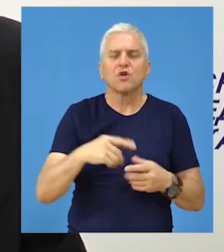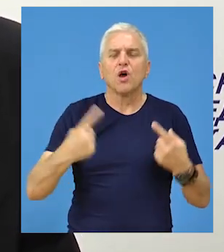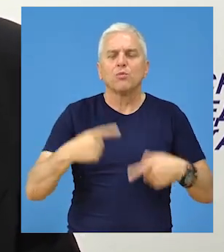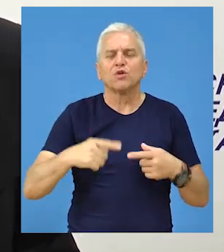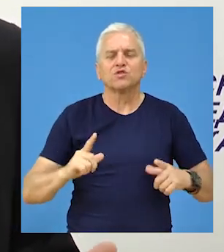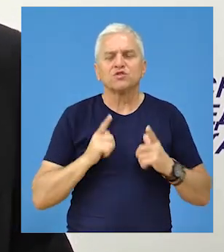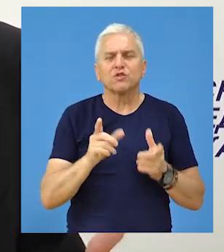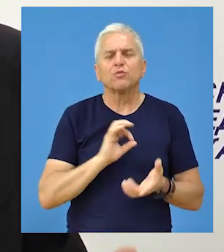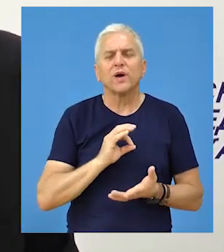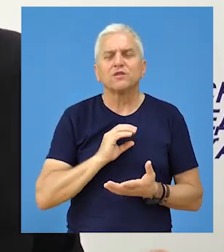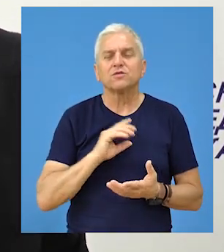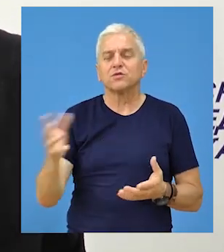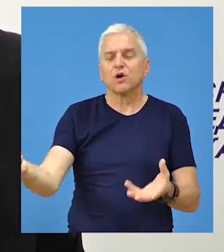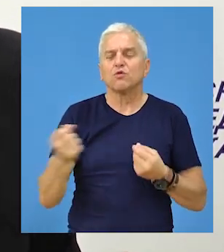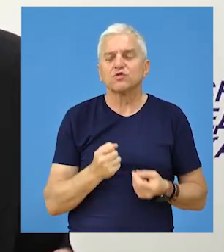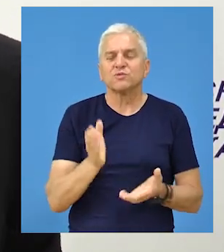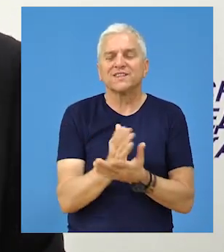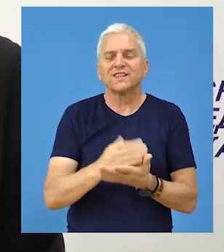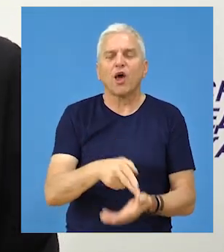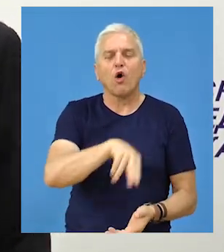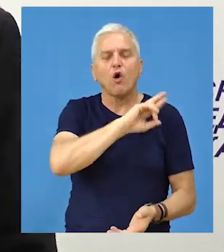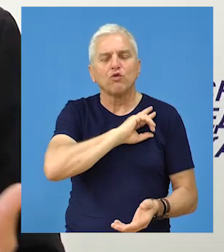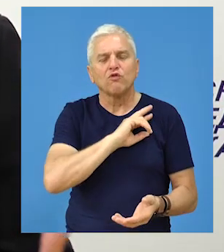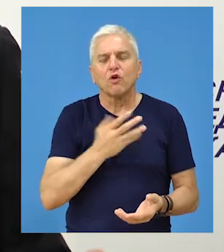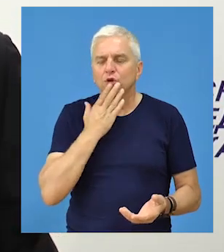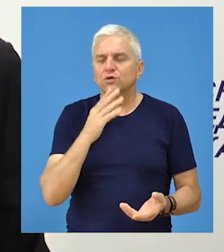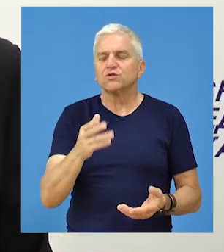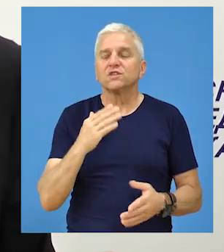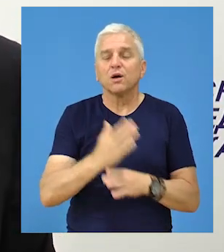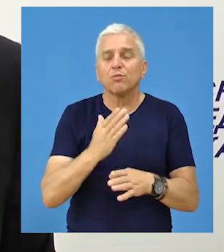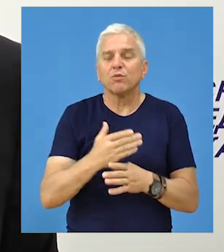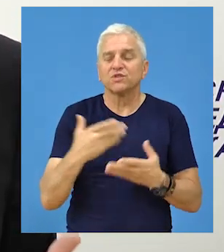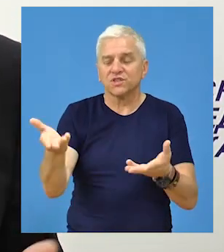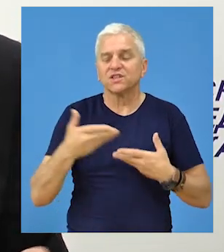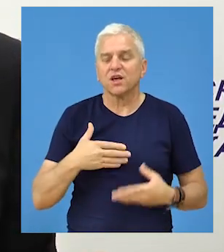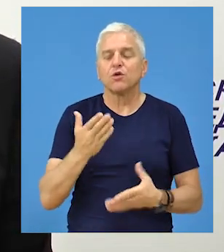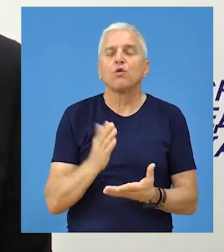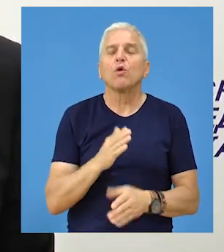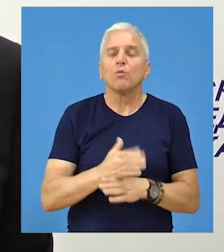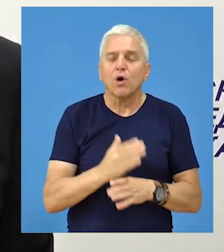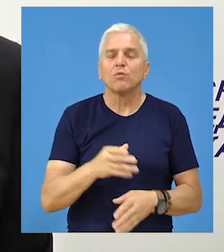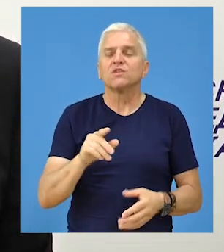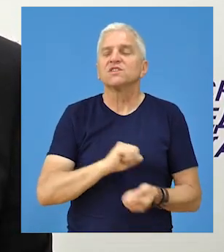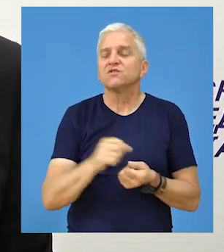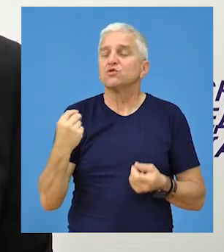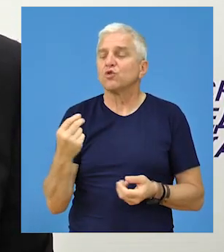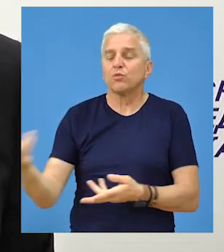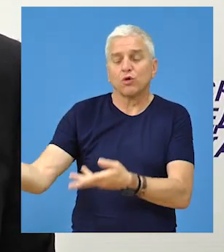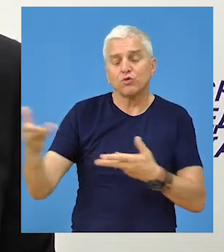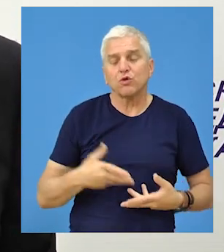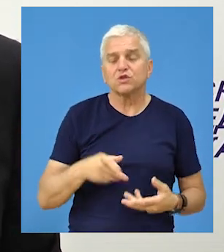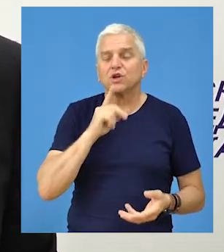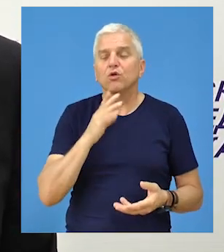političkom životu Bečeja, da preuzmu deo odgovornosti i da nam pomognu i da daju doprinost. Svi su dobrodošli koji hoće da pomognu.